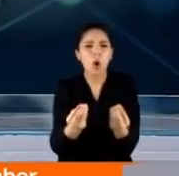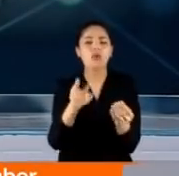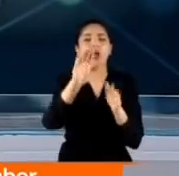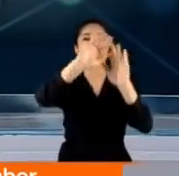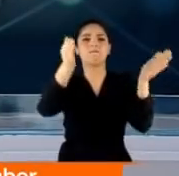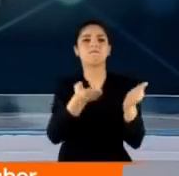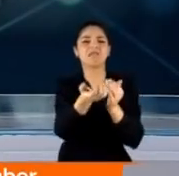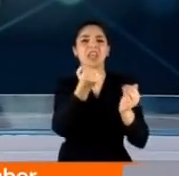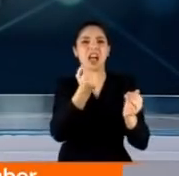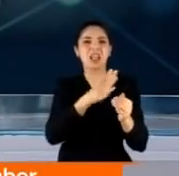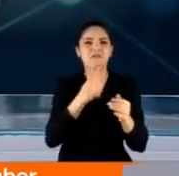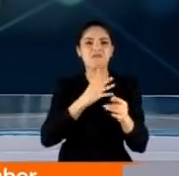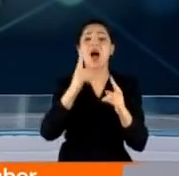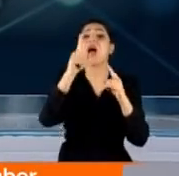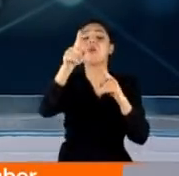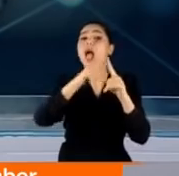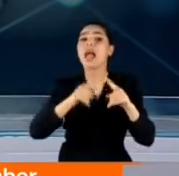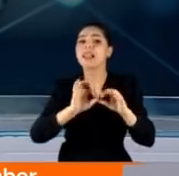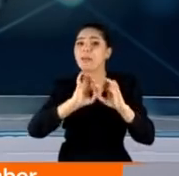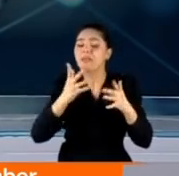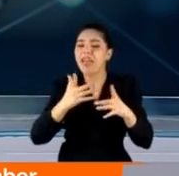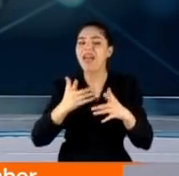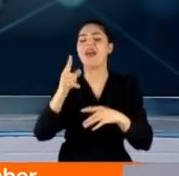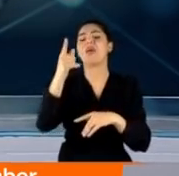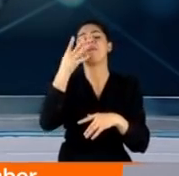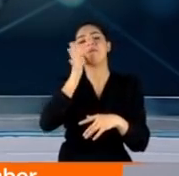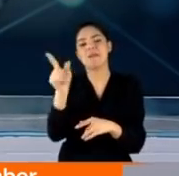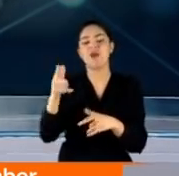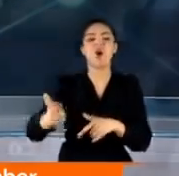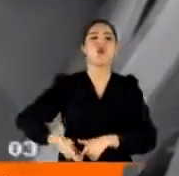kasa vardı. Hesaba katmadıkları şey güvenlik kamerasıydı.